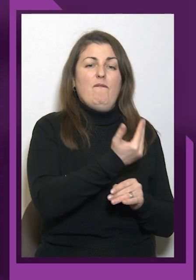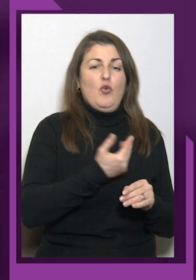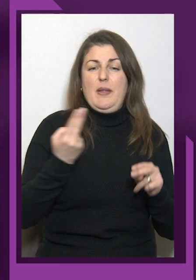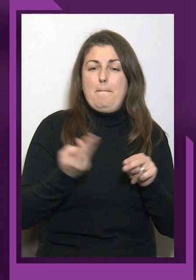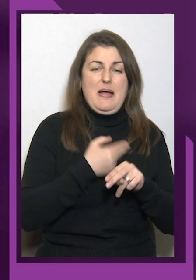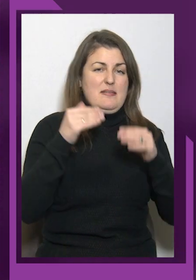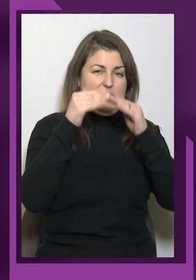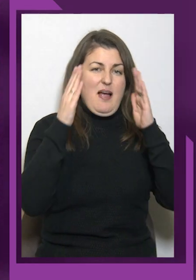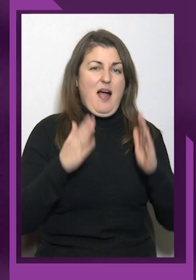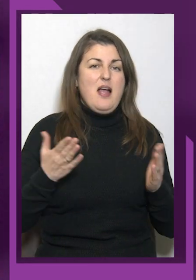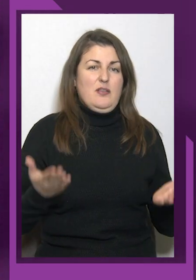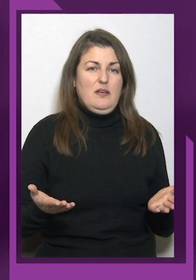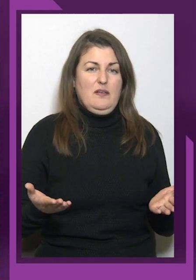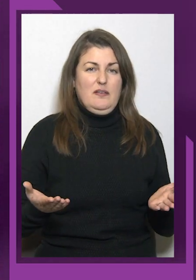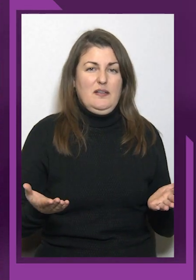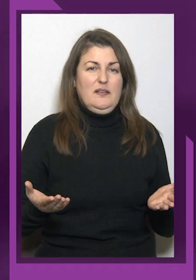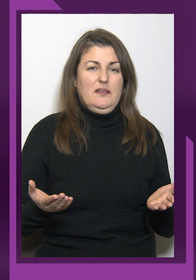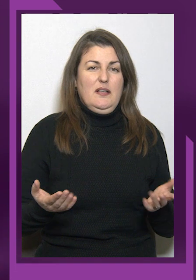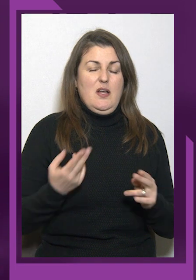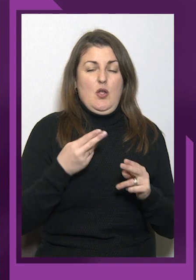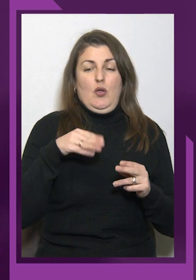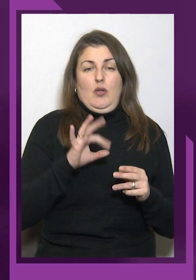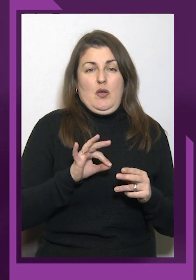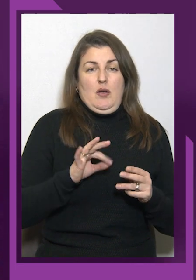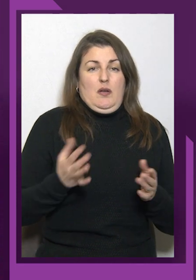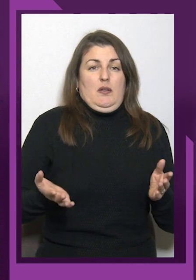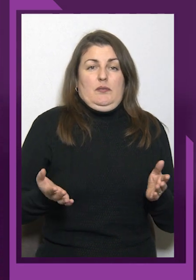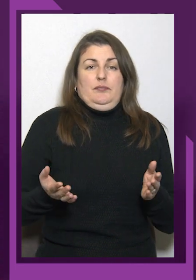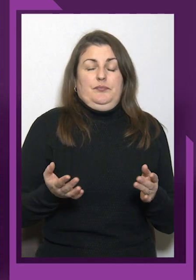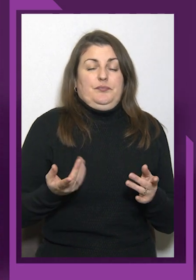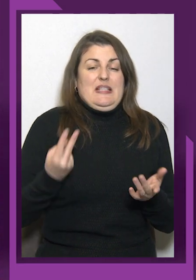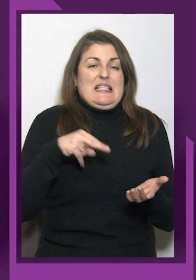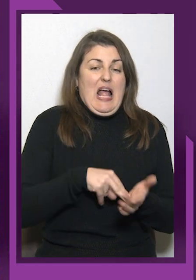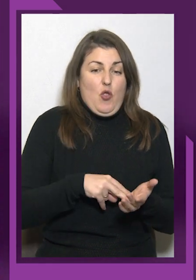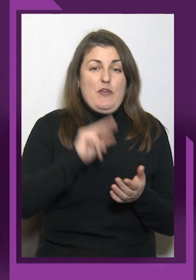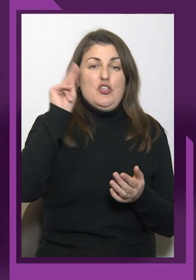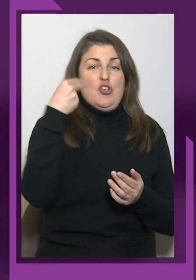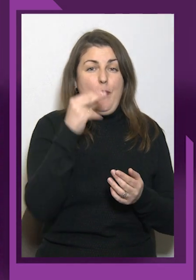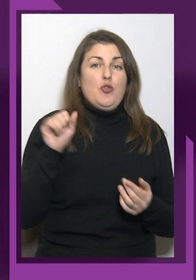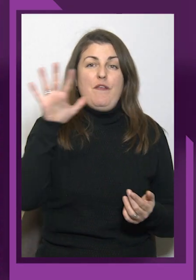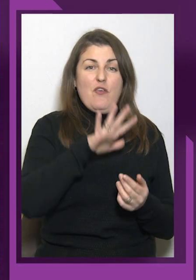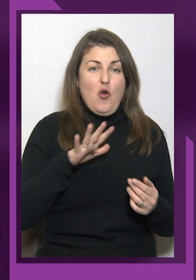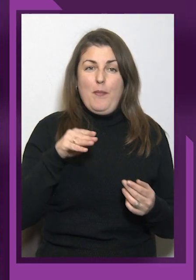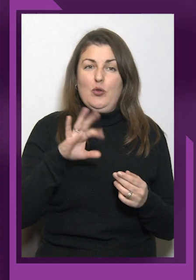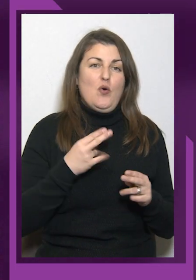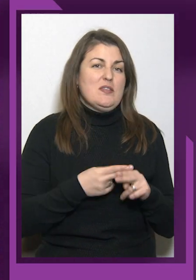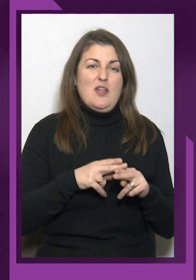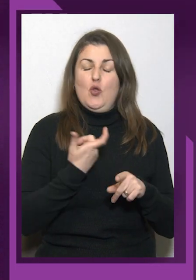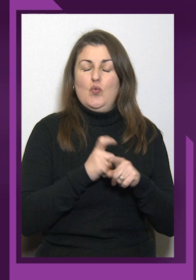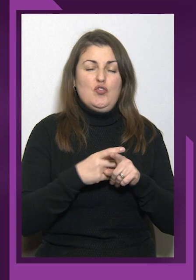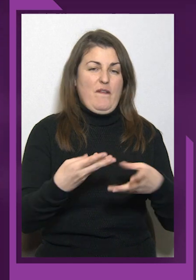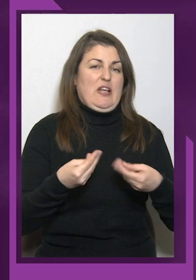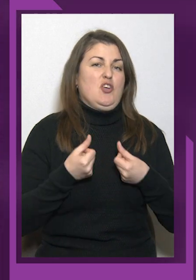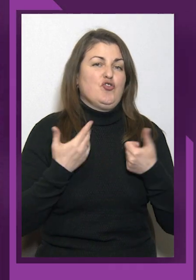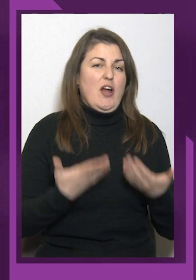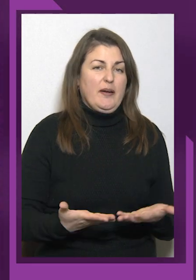і становяться чемпіонами Європи, це дуже вражає. Один тренується в Грузії, другий